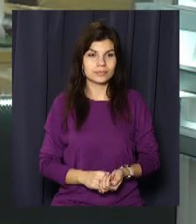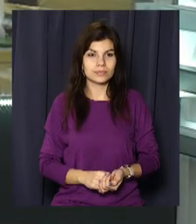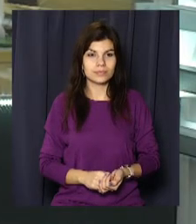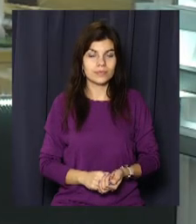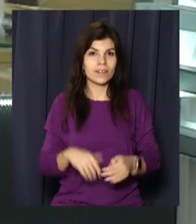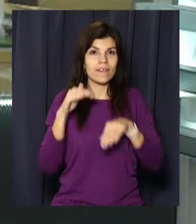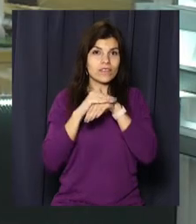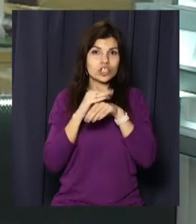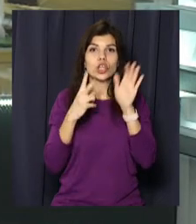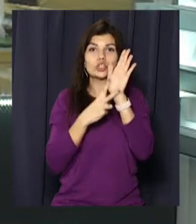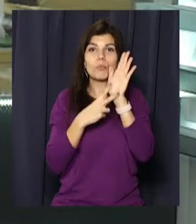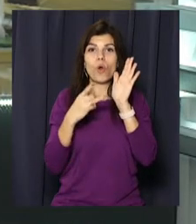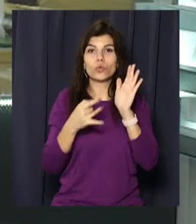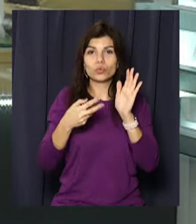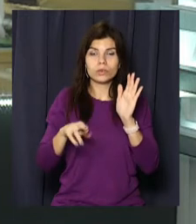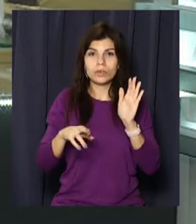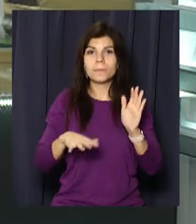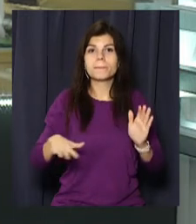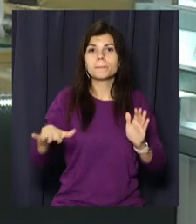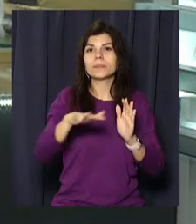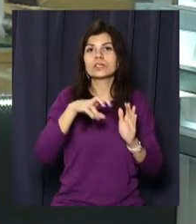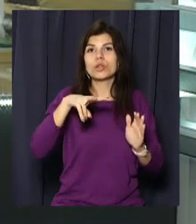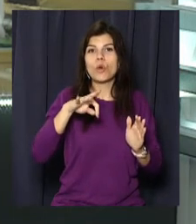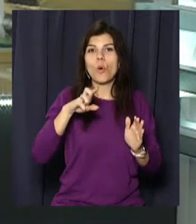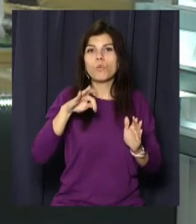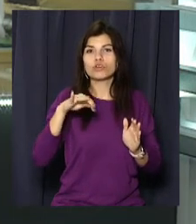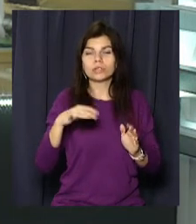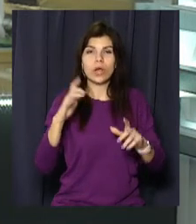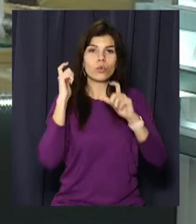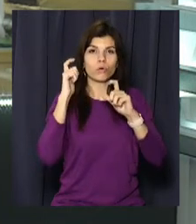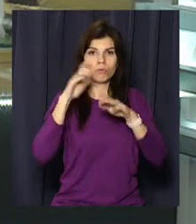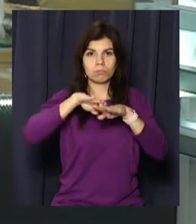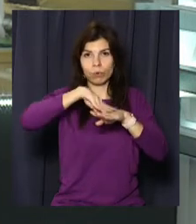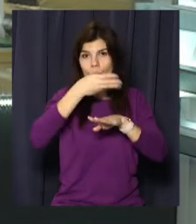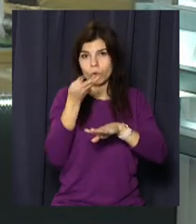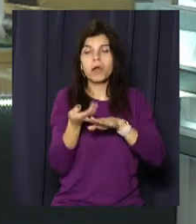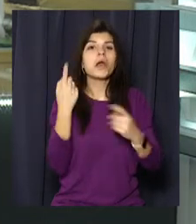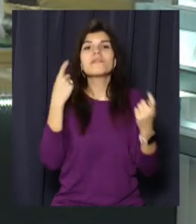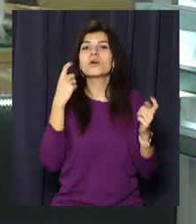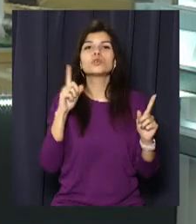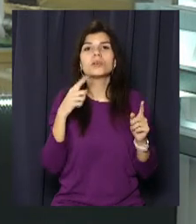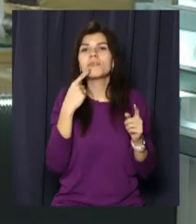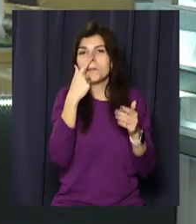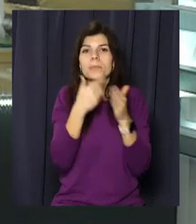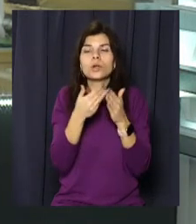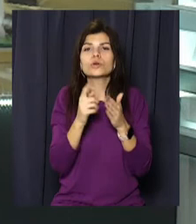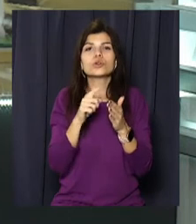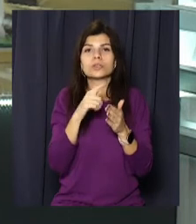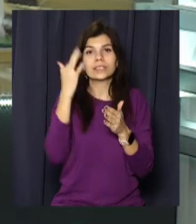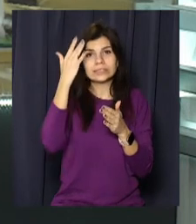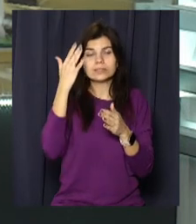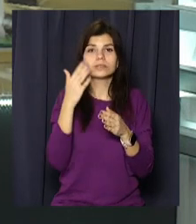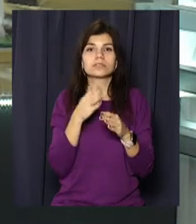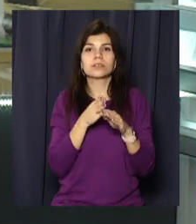Увечері 7 грудня на виїзді з Слобожанського перекинулася фура. За попередню інформацію, водій вантажівки, намагаючись